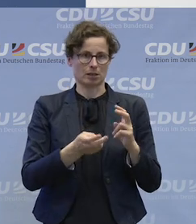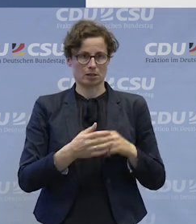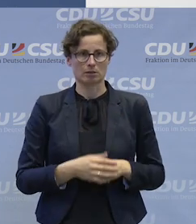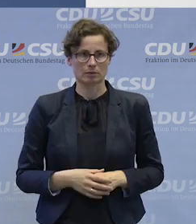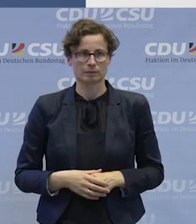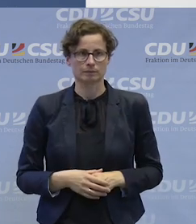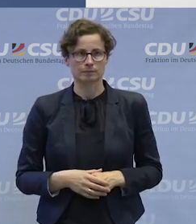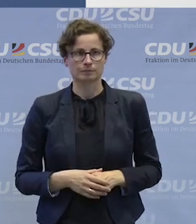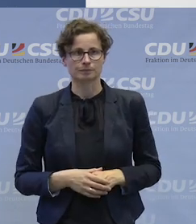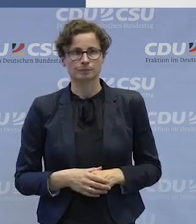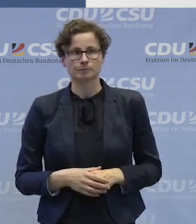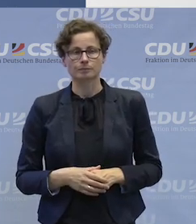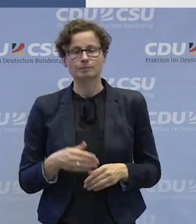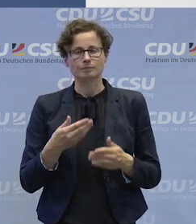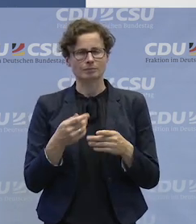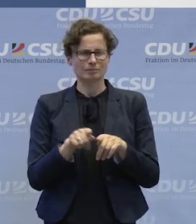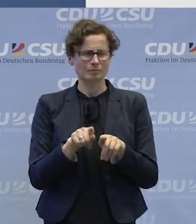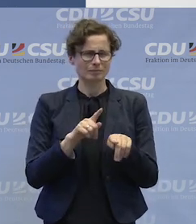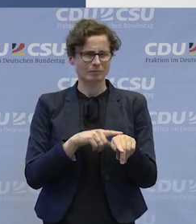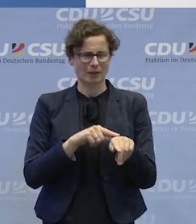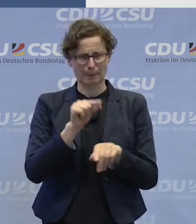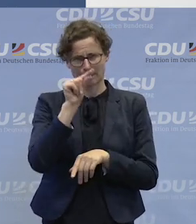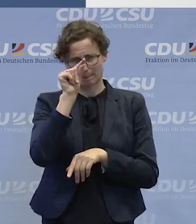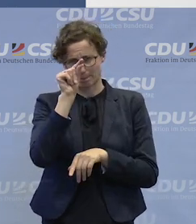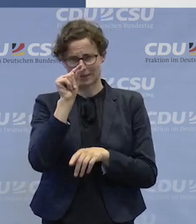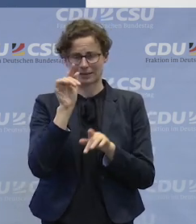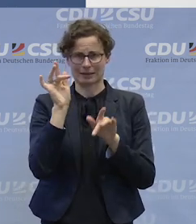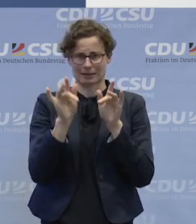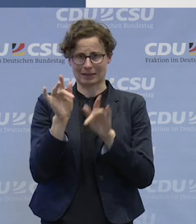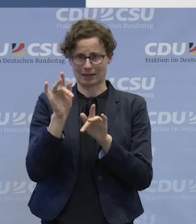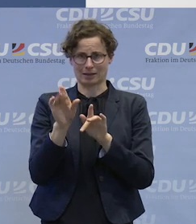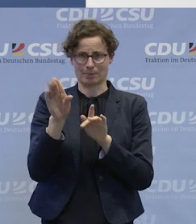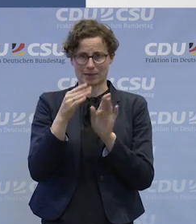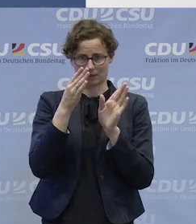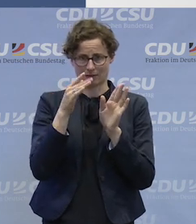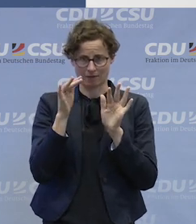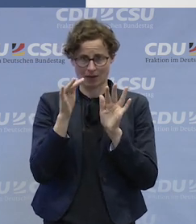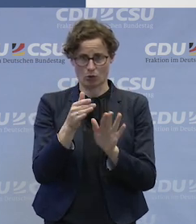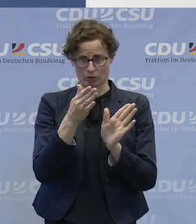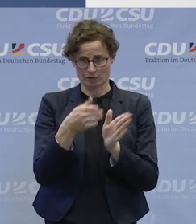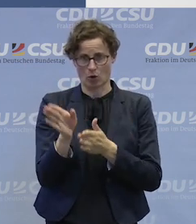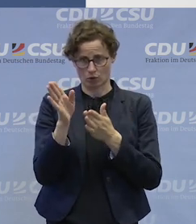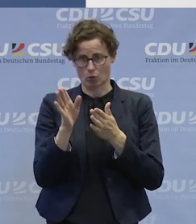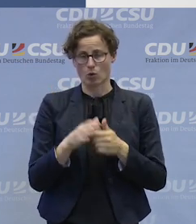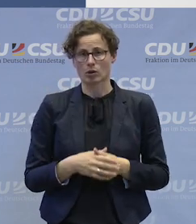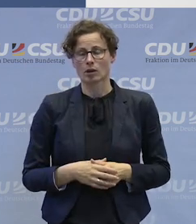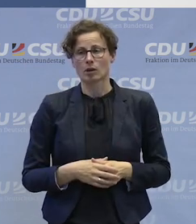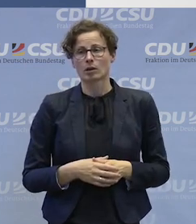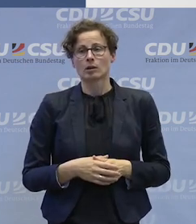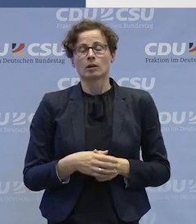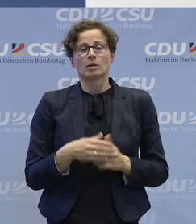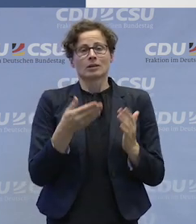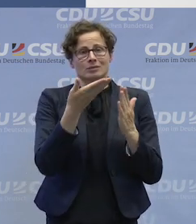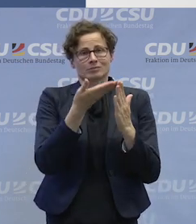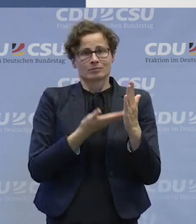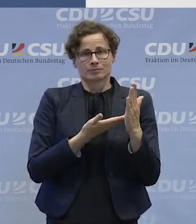Und da schwingt gleich so ein bisschen Kritik eigentlich auch an der Mitwirkungsverordnung mit, aus meiner Sicht, weil sie ist mir